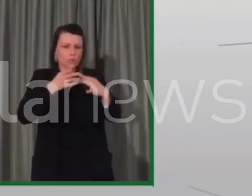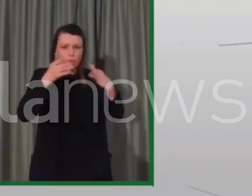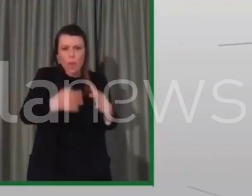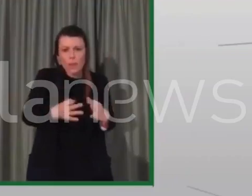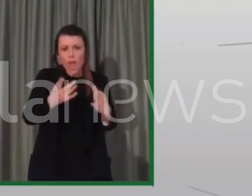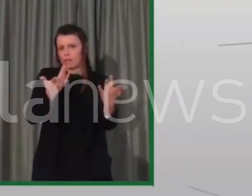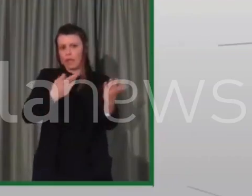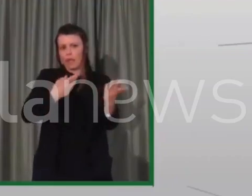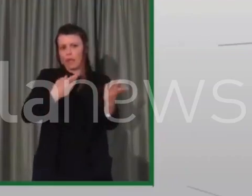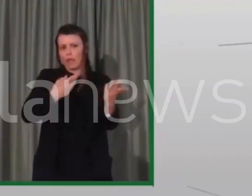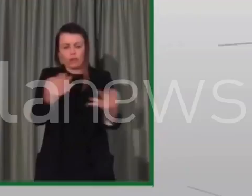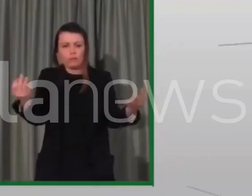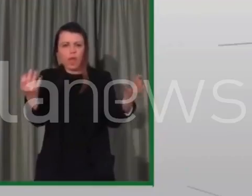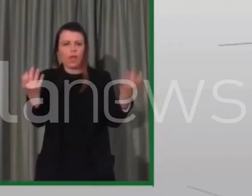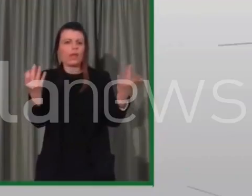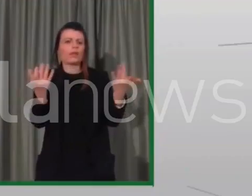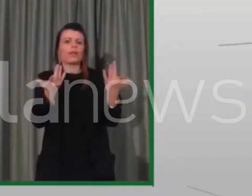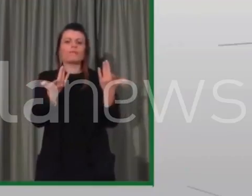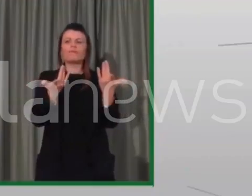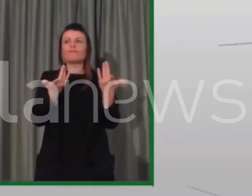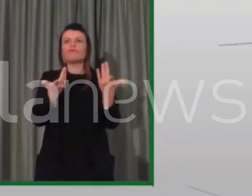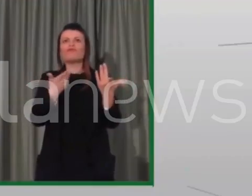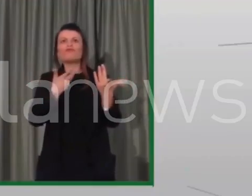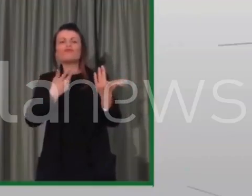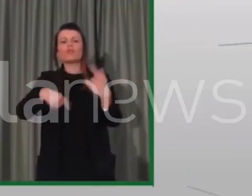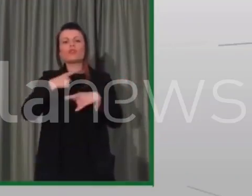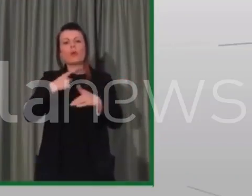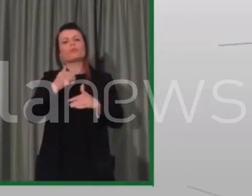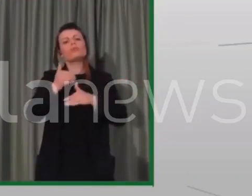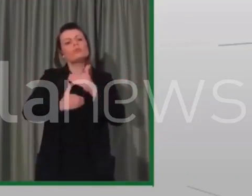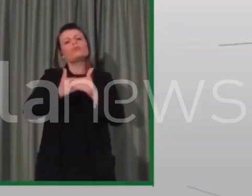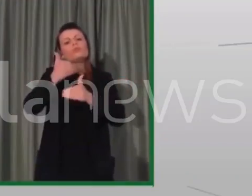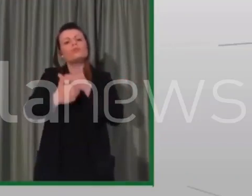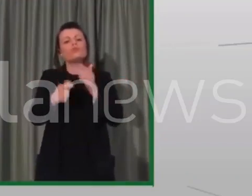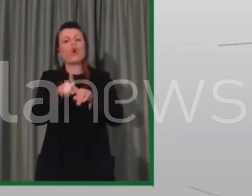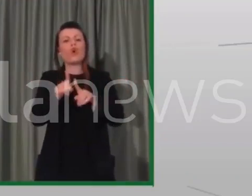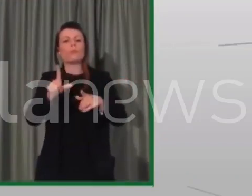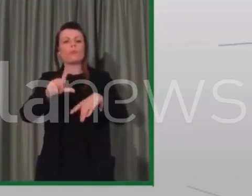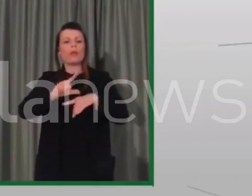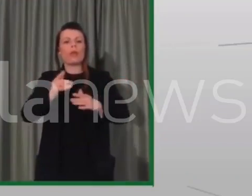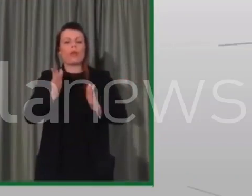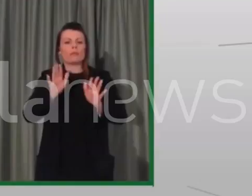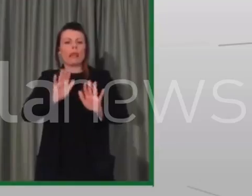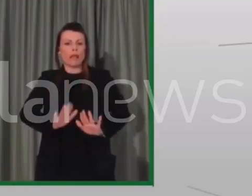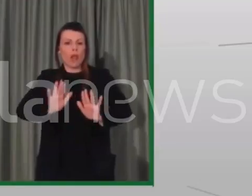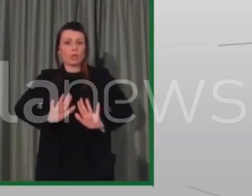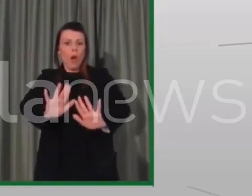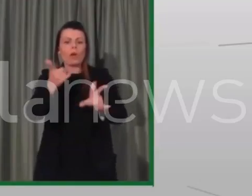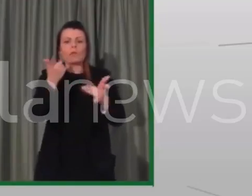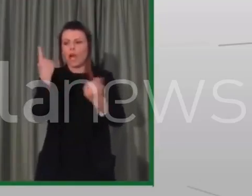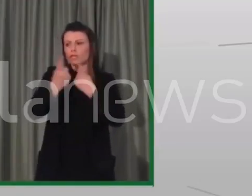una graduale uscita da questa situazione veramente incredibile.